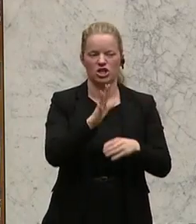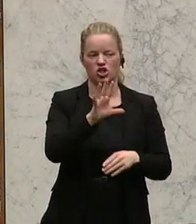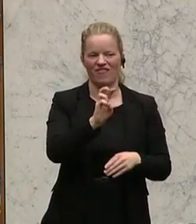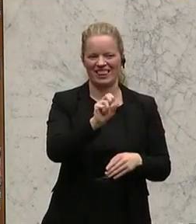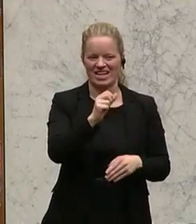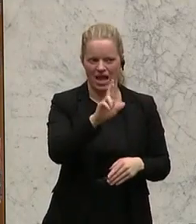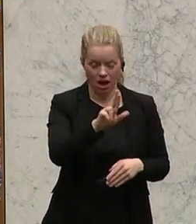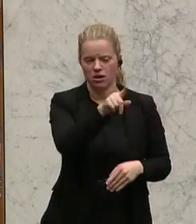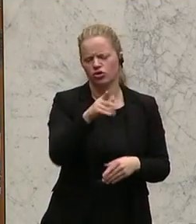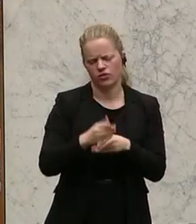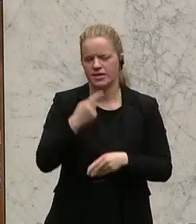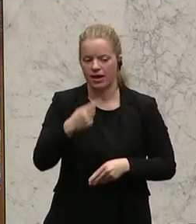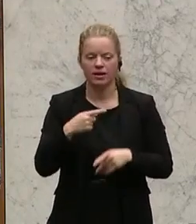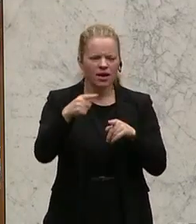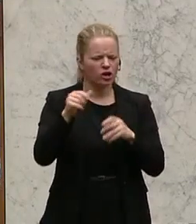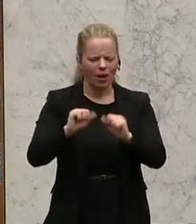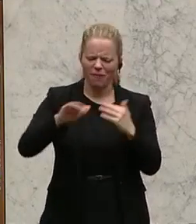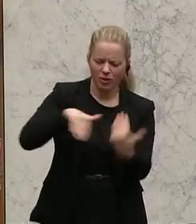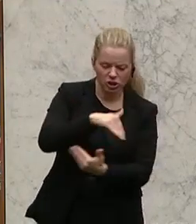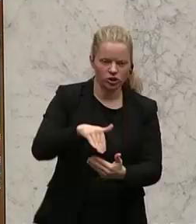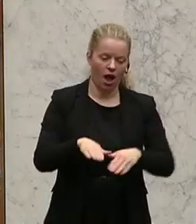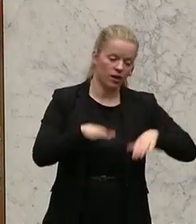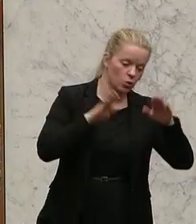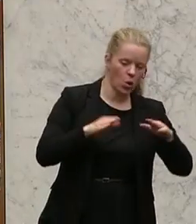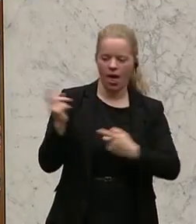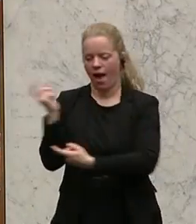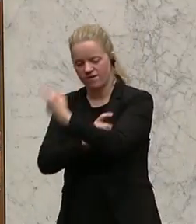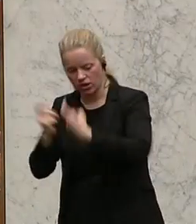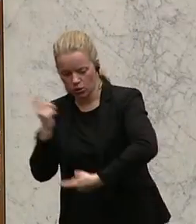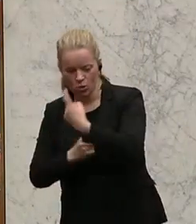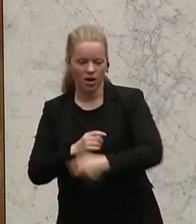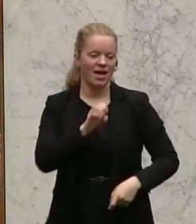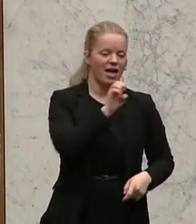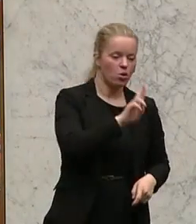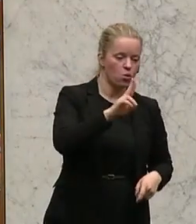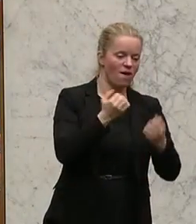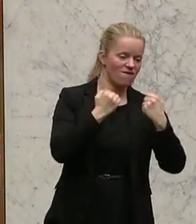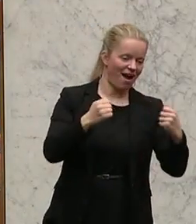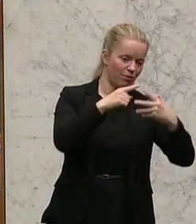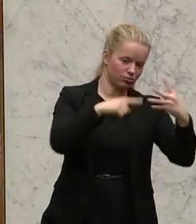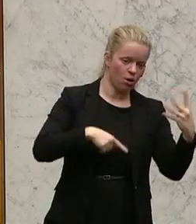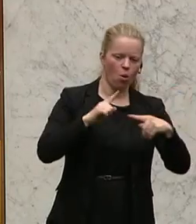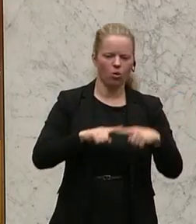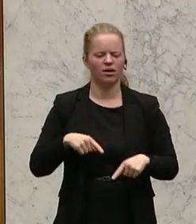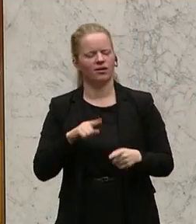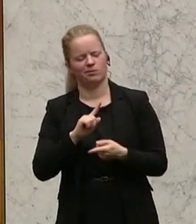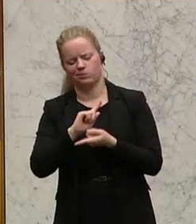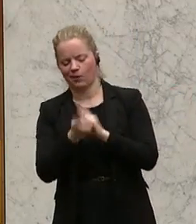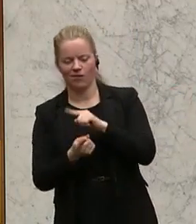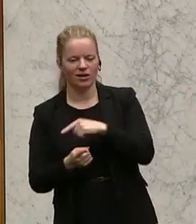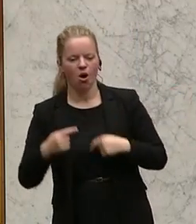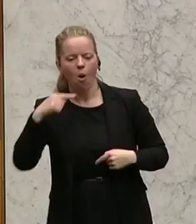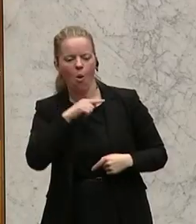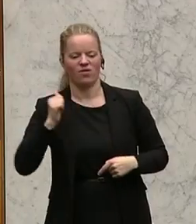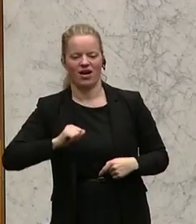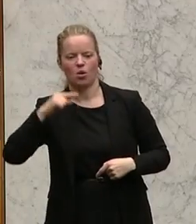Asyl mit Einwanderung, Sie vermischen EU-Freizügigkeit mit der Rot-Weiß-Rot-Karte und es ist einfach so schwierig, eine